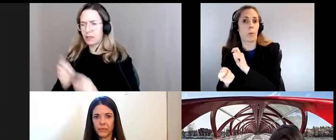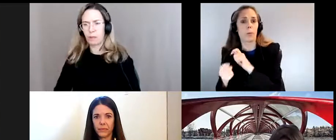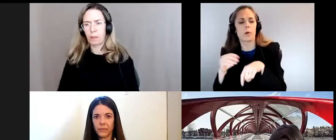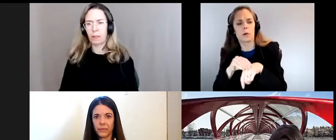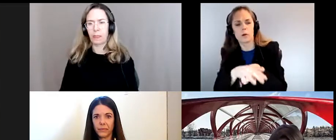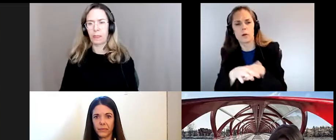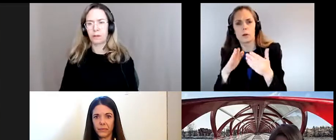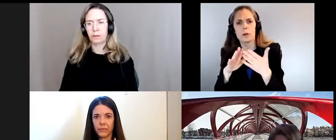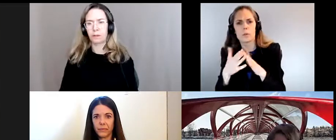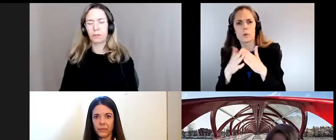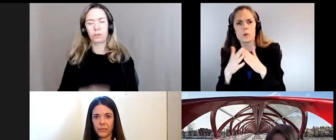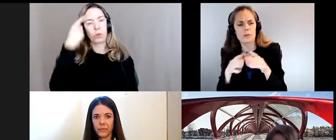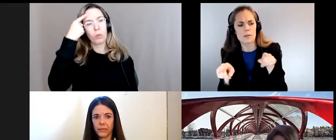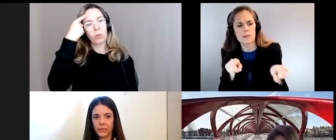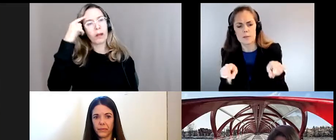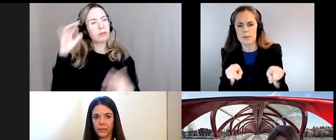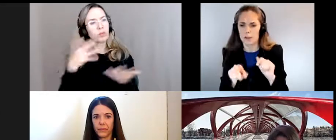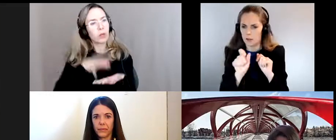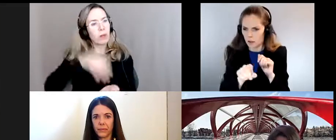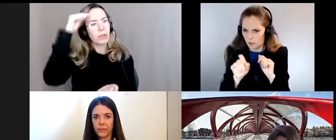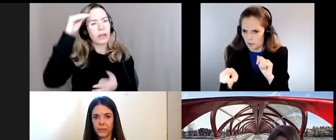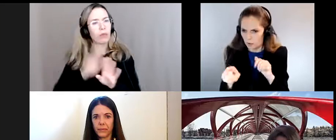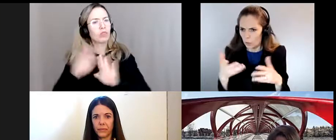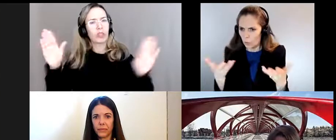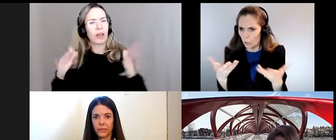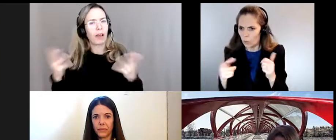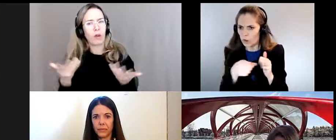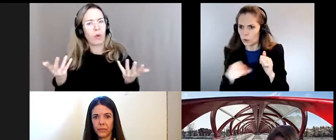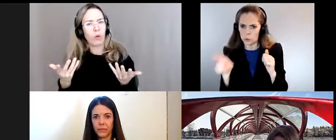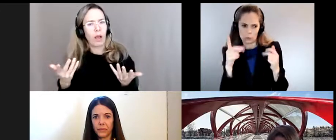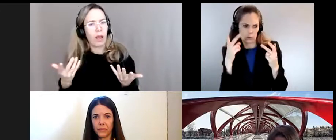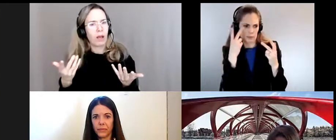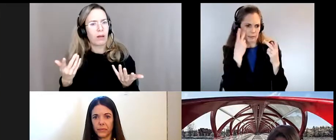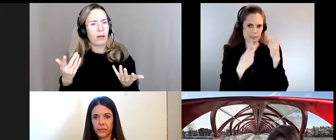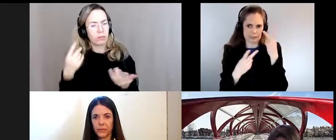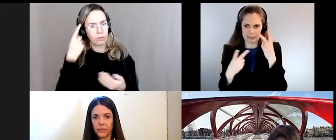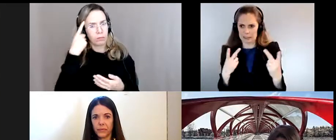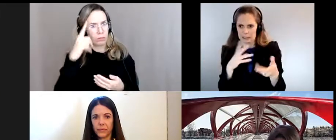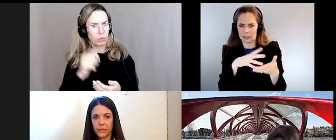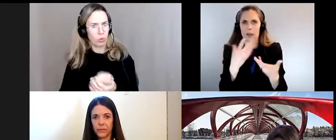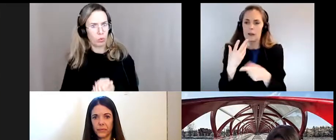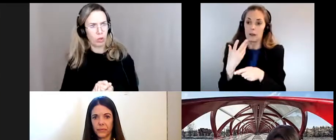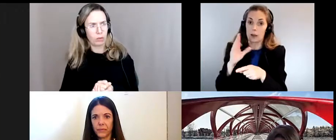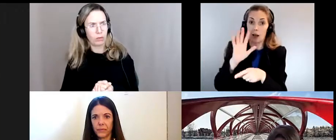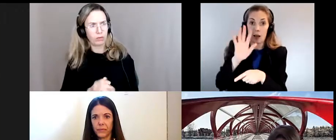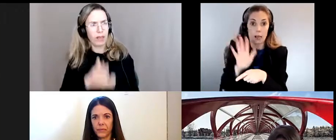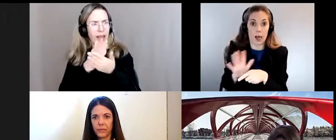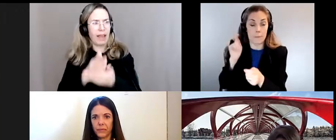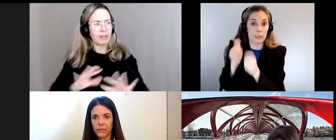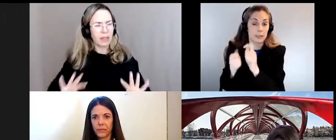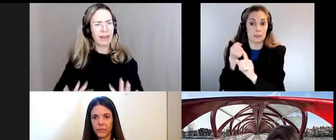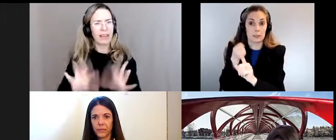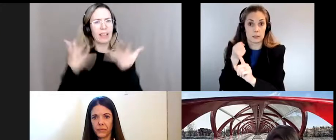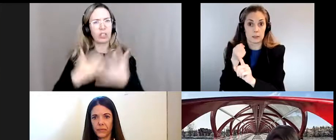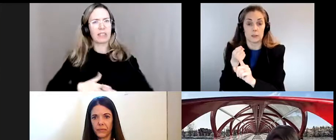pouvez-vous penser à des choses que vous avez apprises de façon générale qui peuvent vous aider à réagir à une